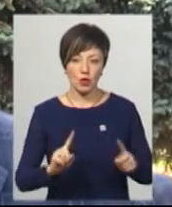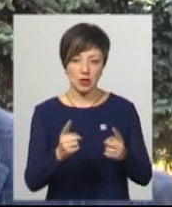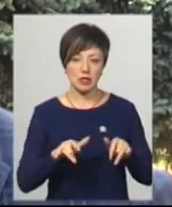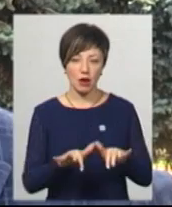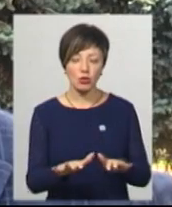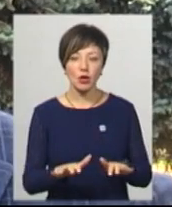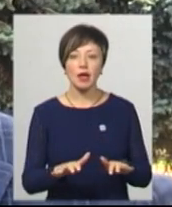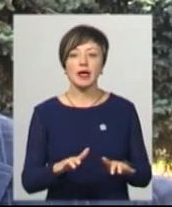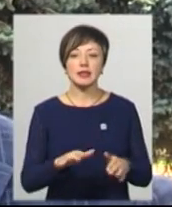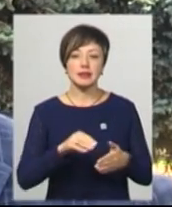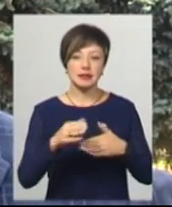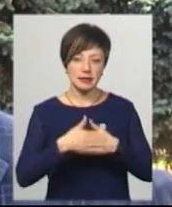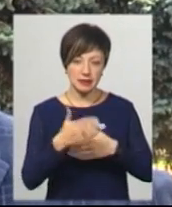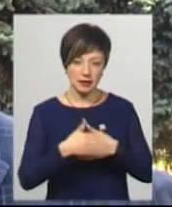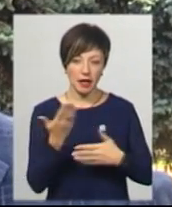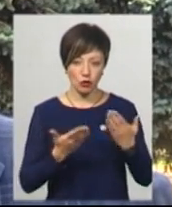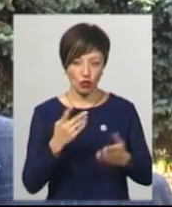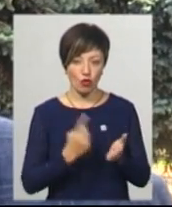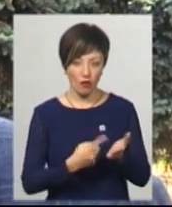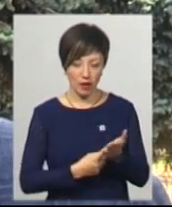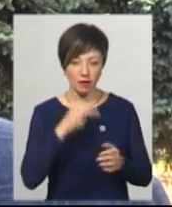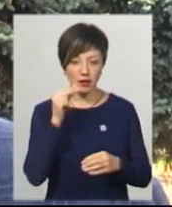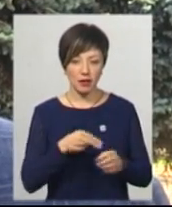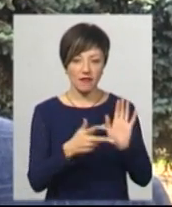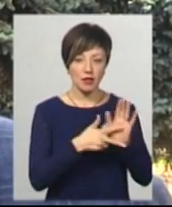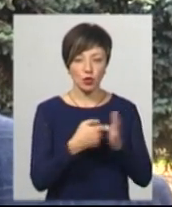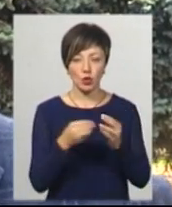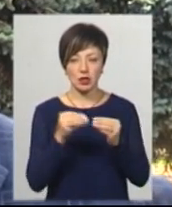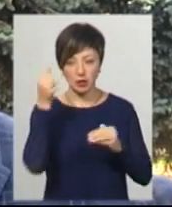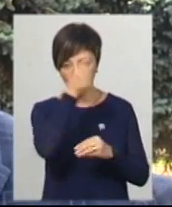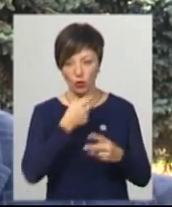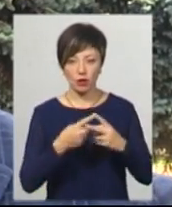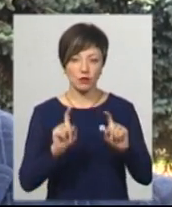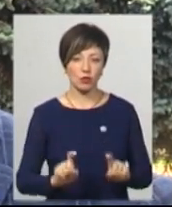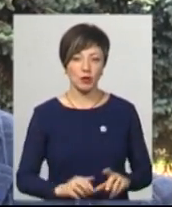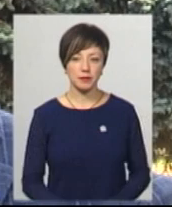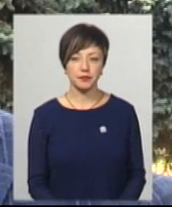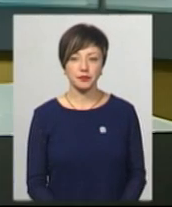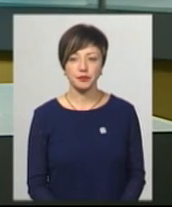санкція статті складає від 8 до 10 років позбавлення вини.